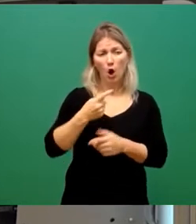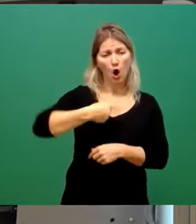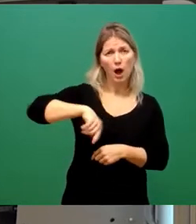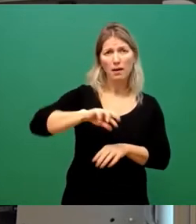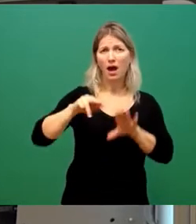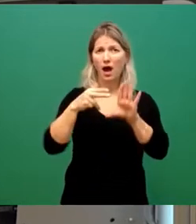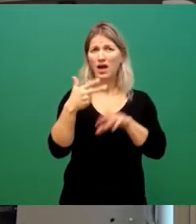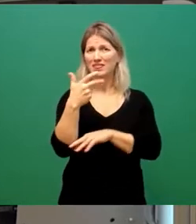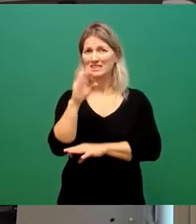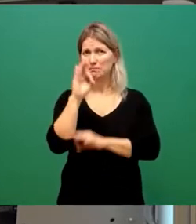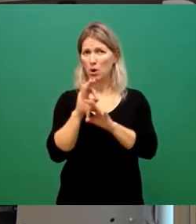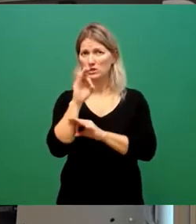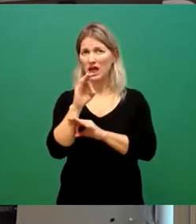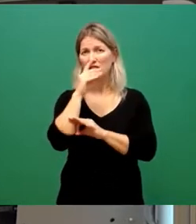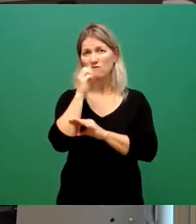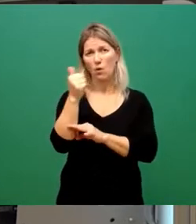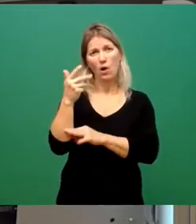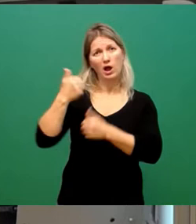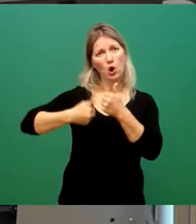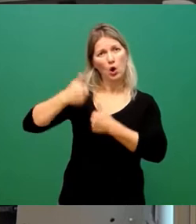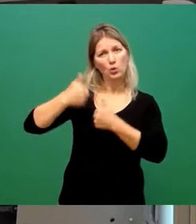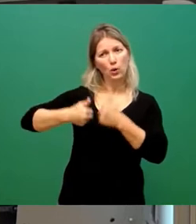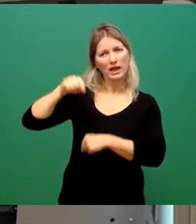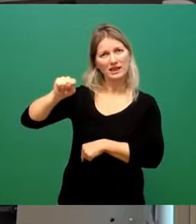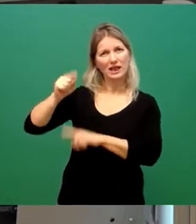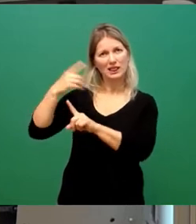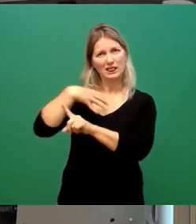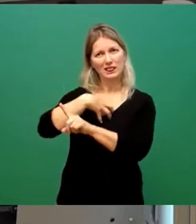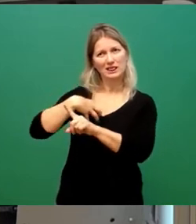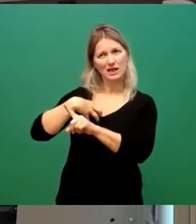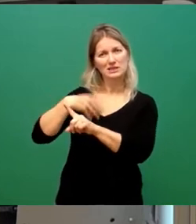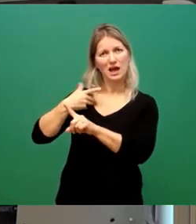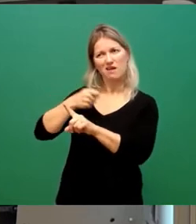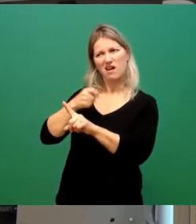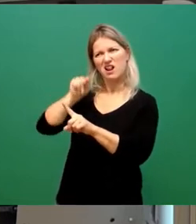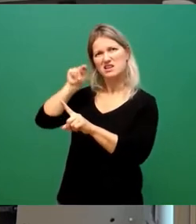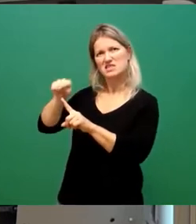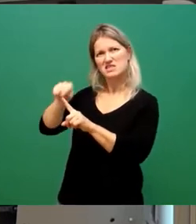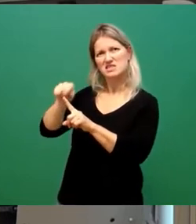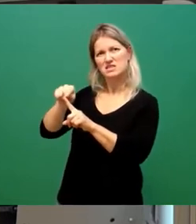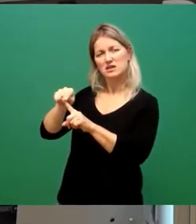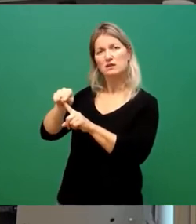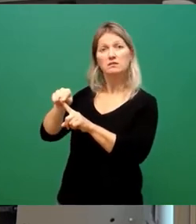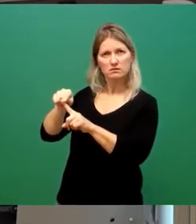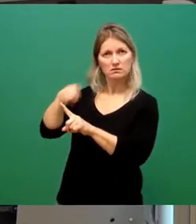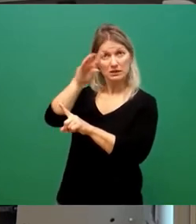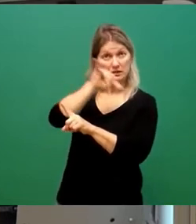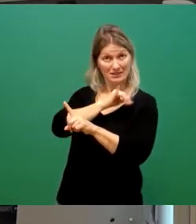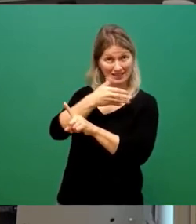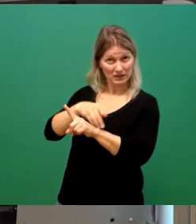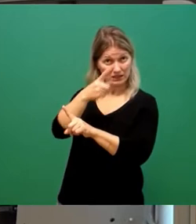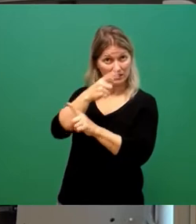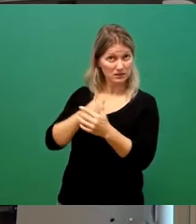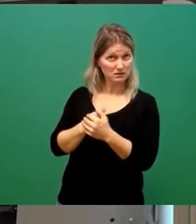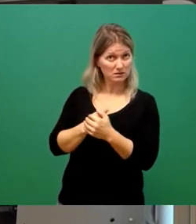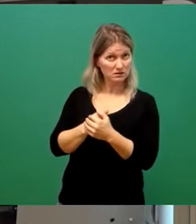die Ihre Konkurrentin von den Dresdnerinnen und Dresdner an der Wahlurne bekommen hat, gar nicht. Und